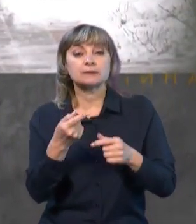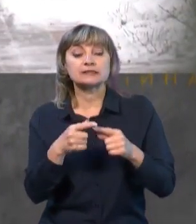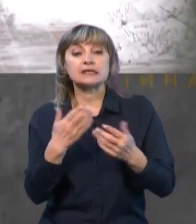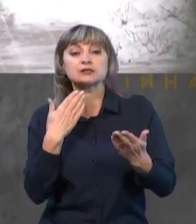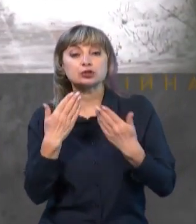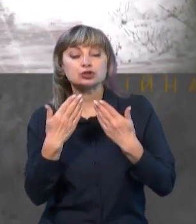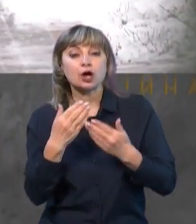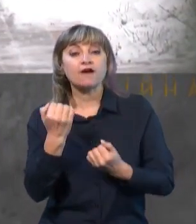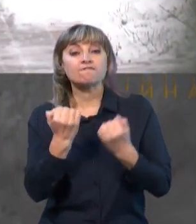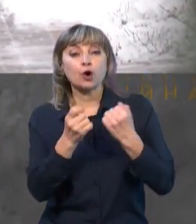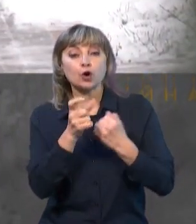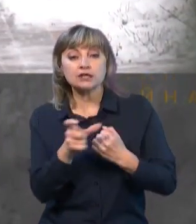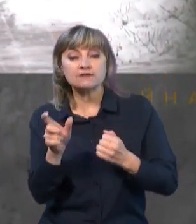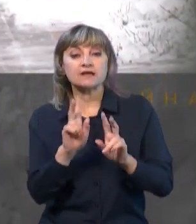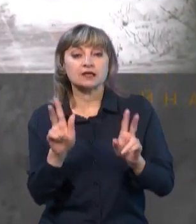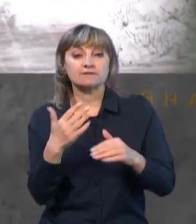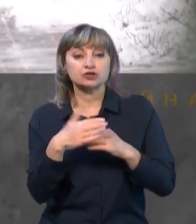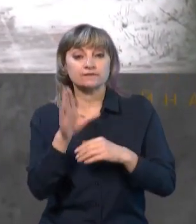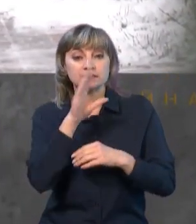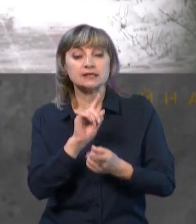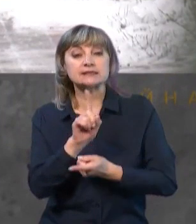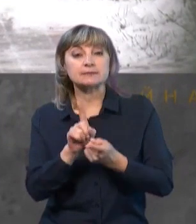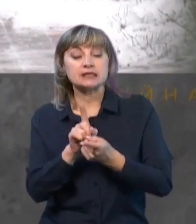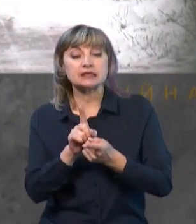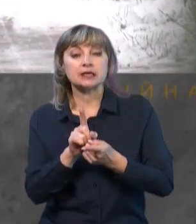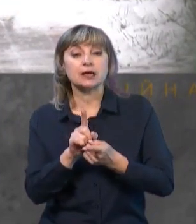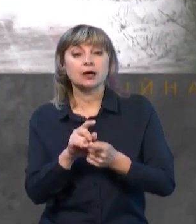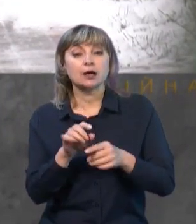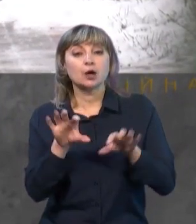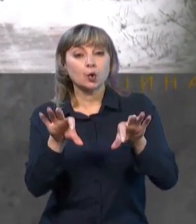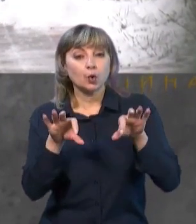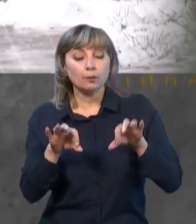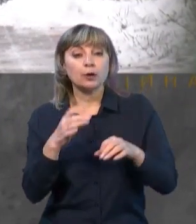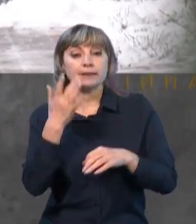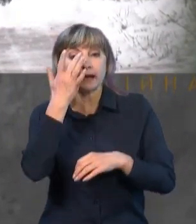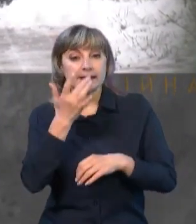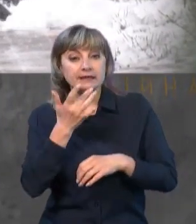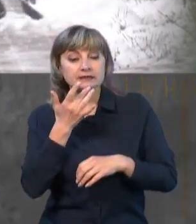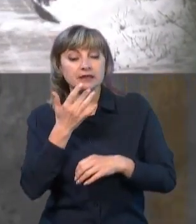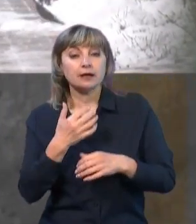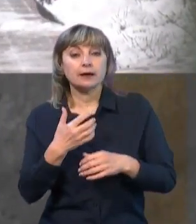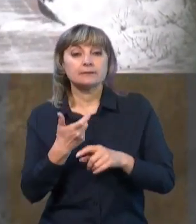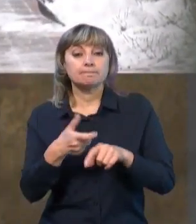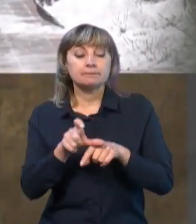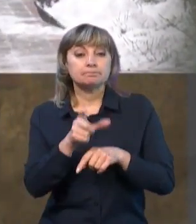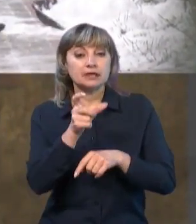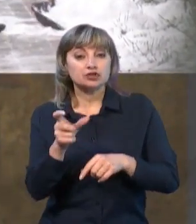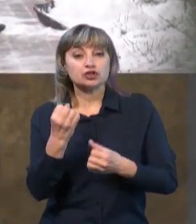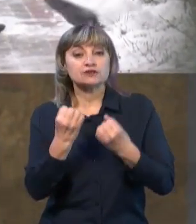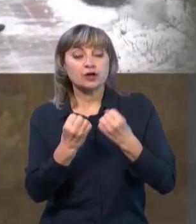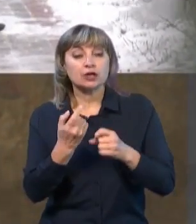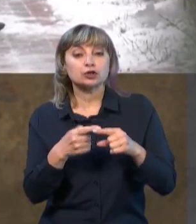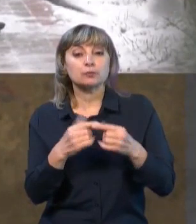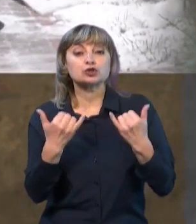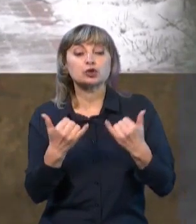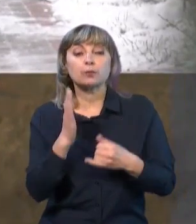стосується водіїв, які вже встигли змінити гуму на літню, переважно це більшість водіїв. Тому